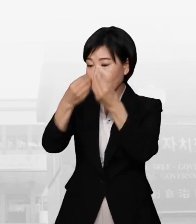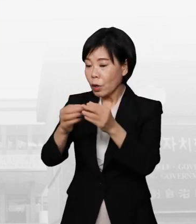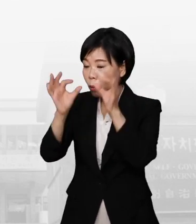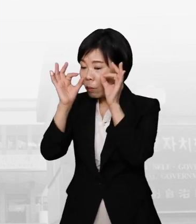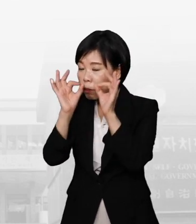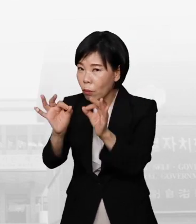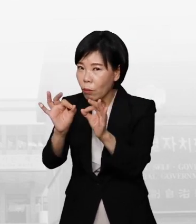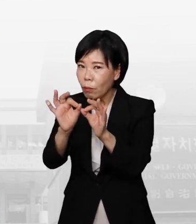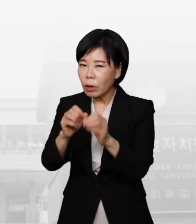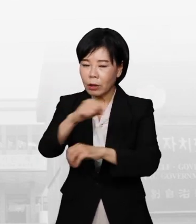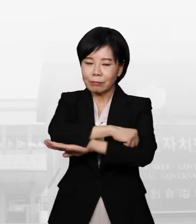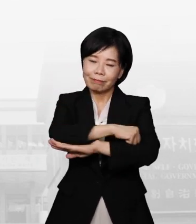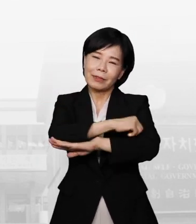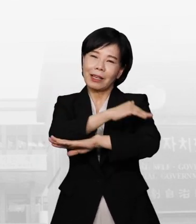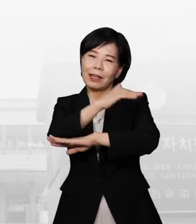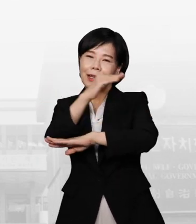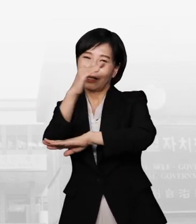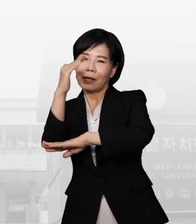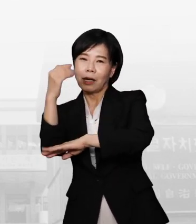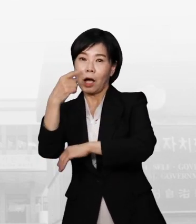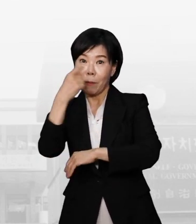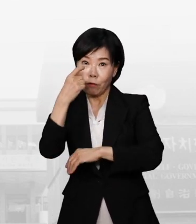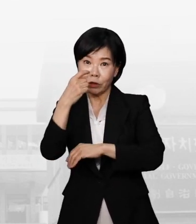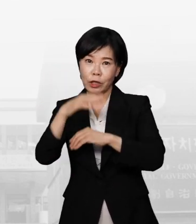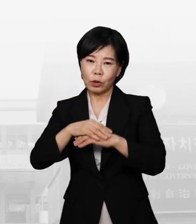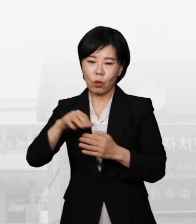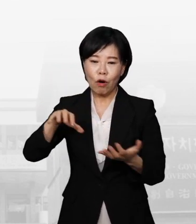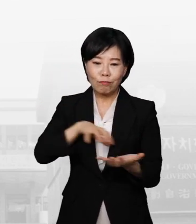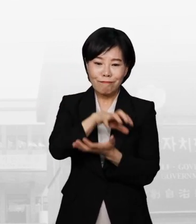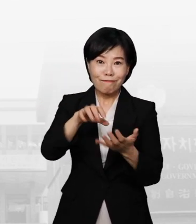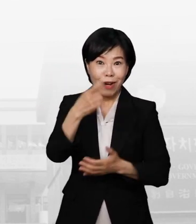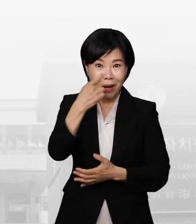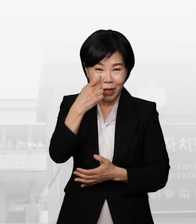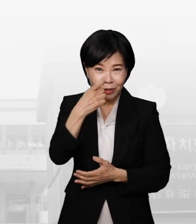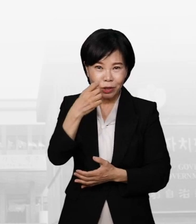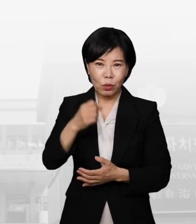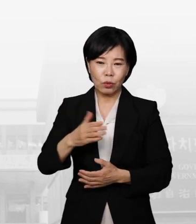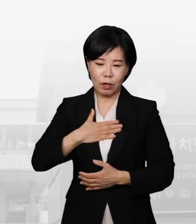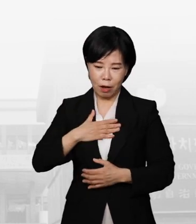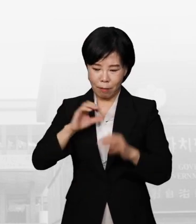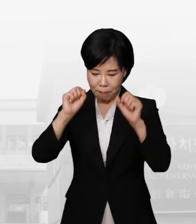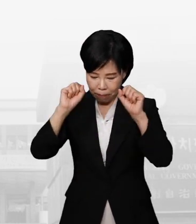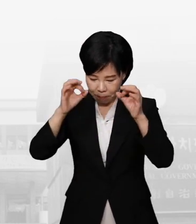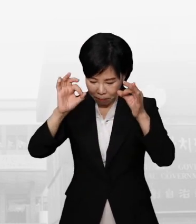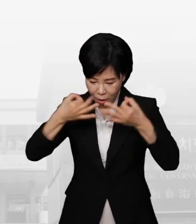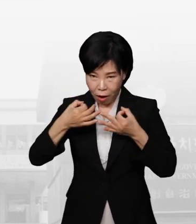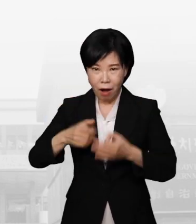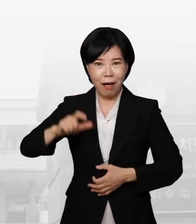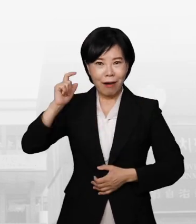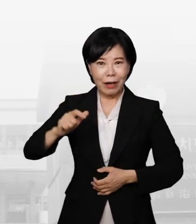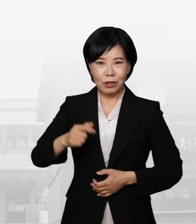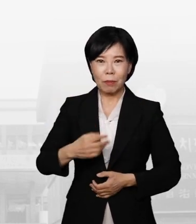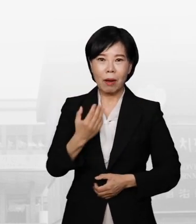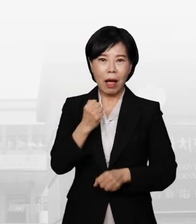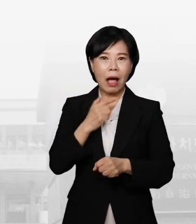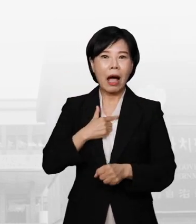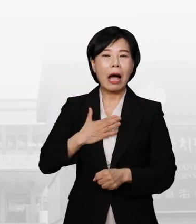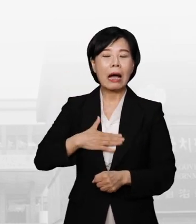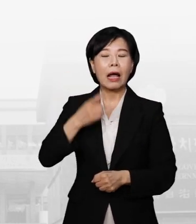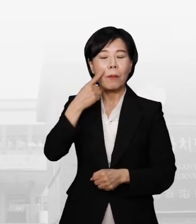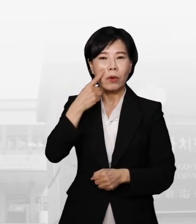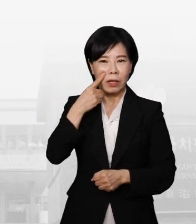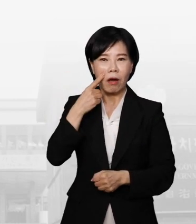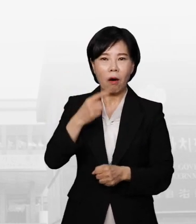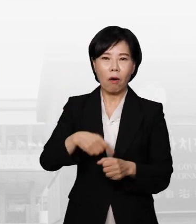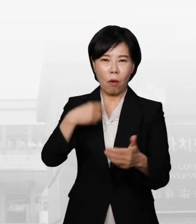프로그램 내용에는 스토리텔링하기, 다음에 나 브랜딩하기, 나의 강점 파악하기로 이루어져 있습니다.